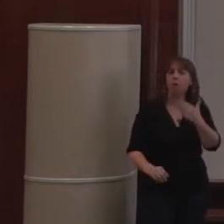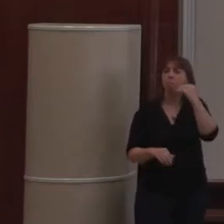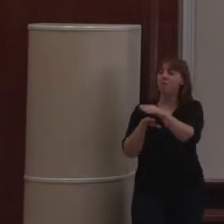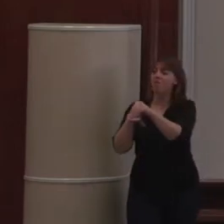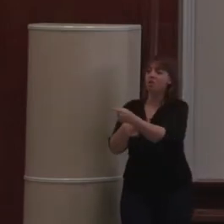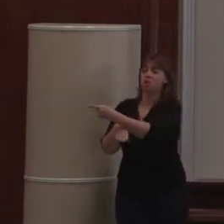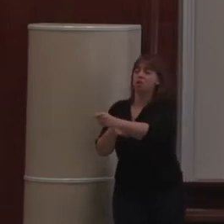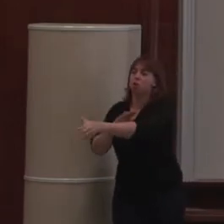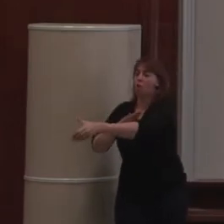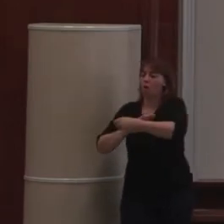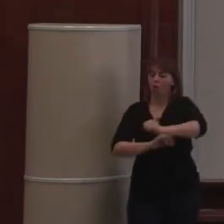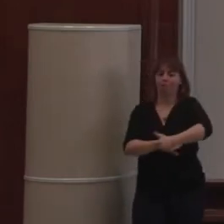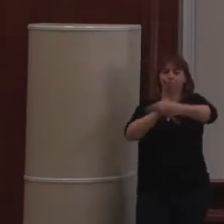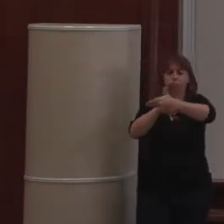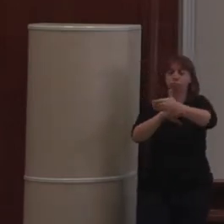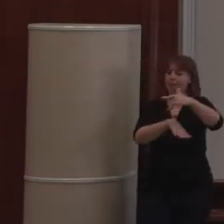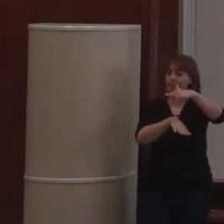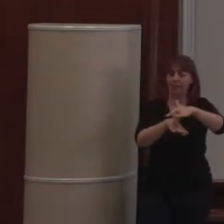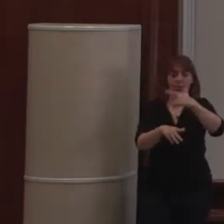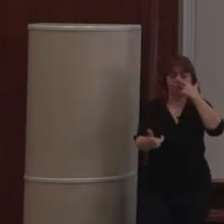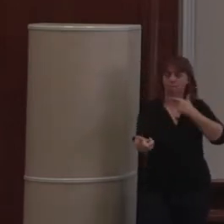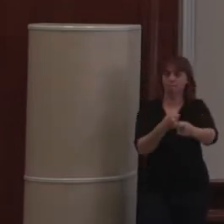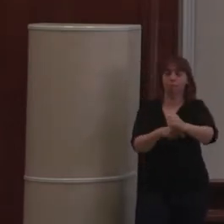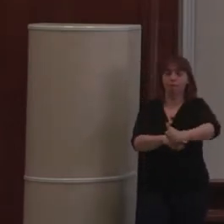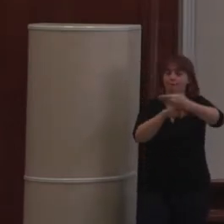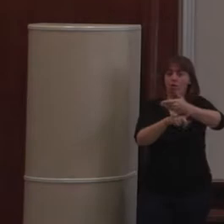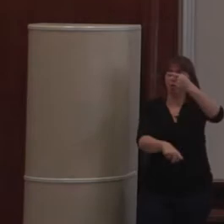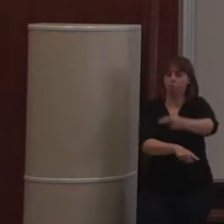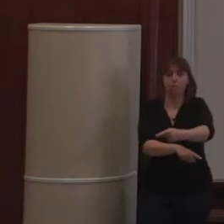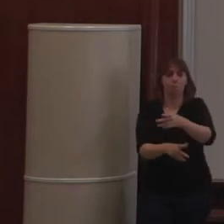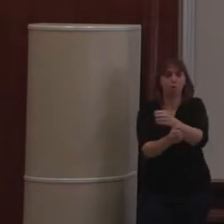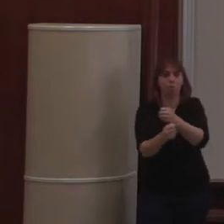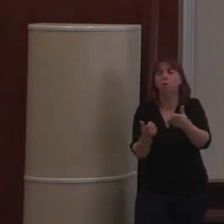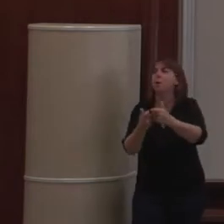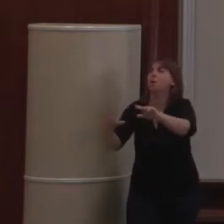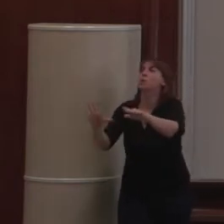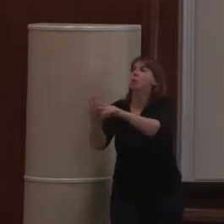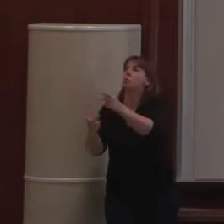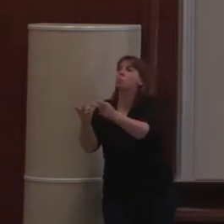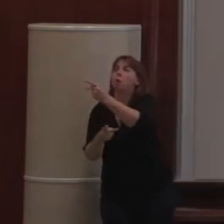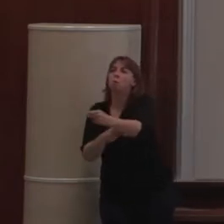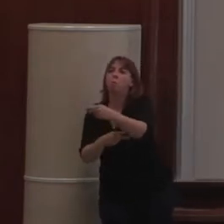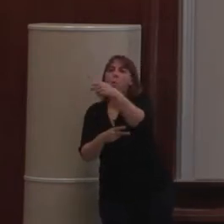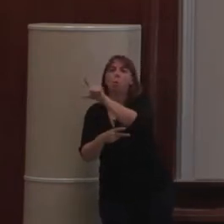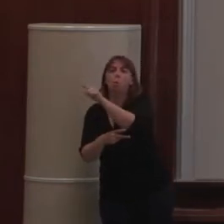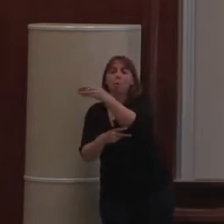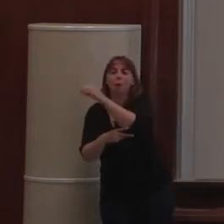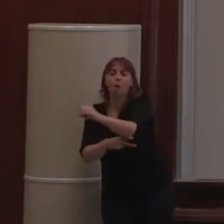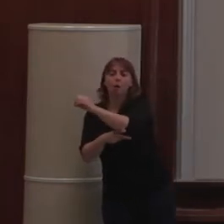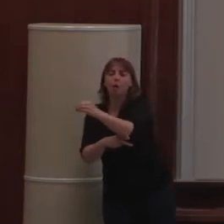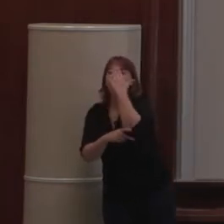ne va pas être adapté. C'est-à que mon site ne va pas être performant. Si j'affiche une image de 2 mégas sous la forme d'un petit onglet,